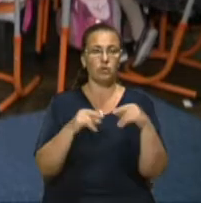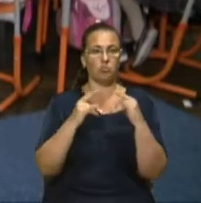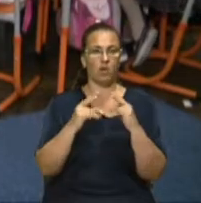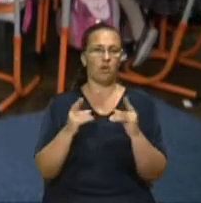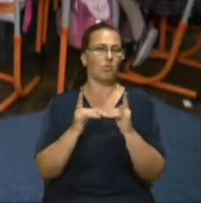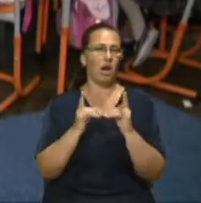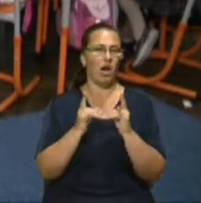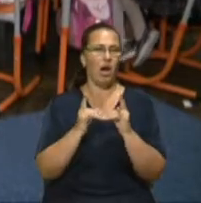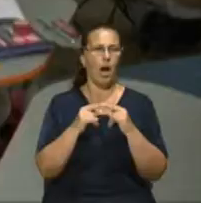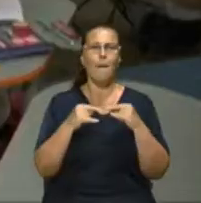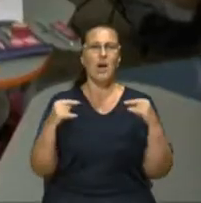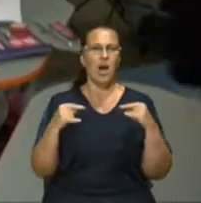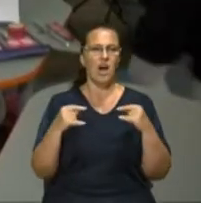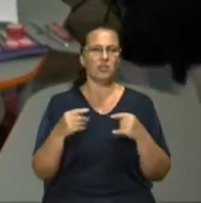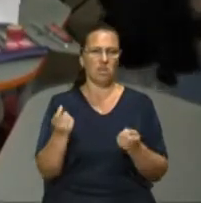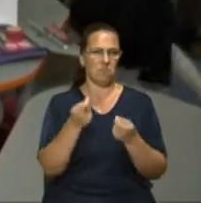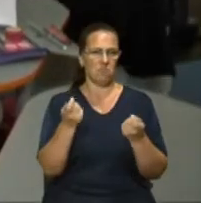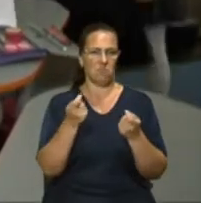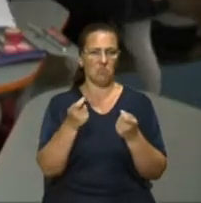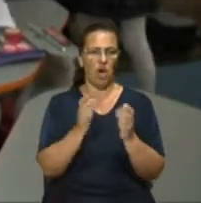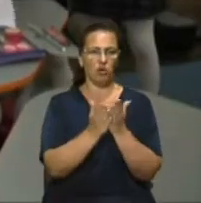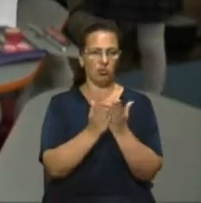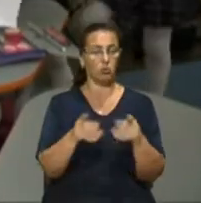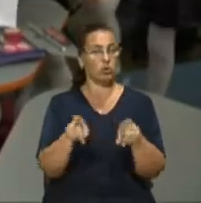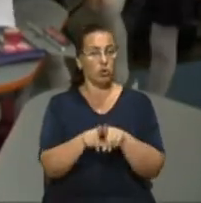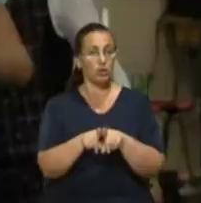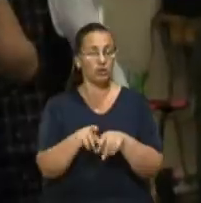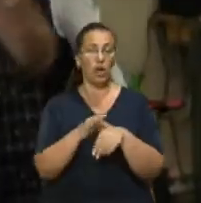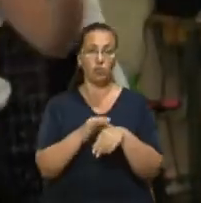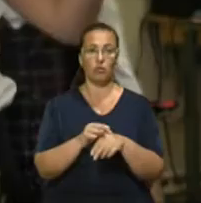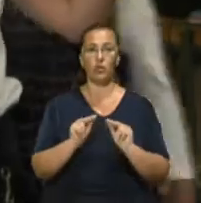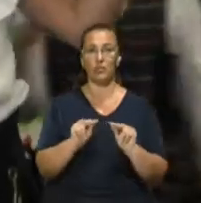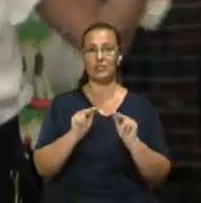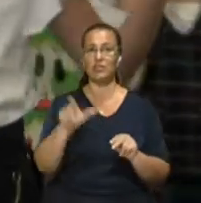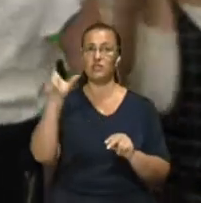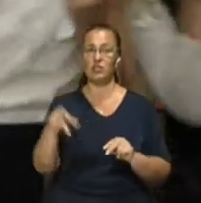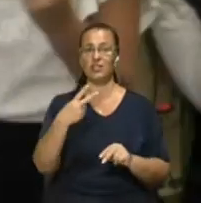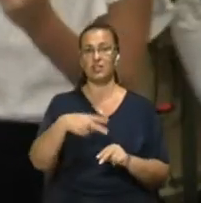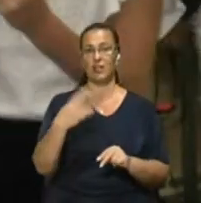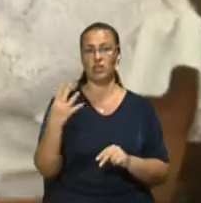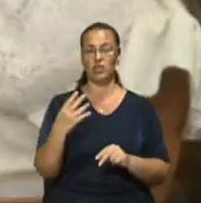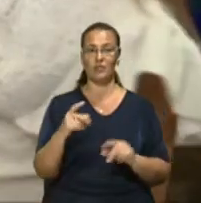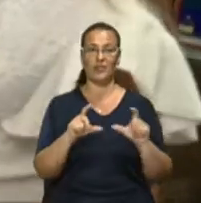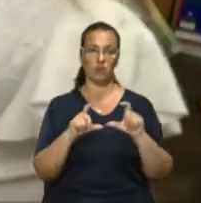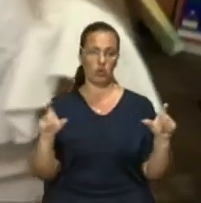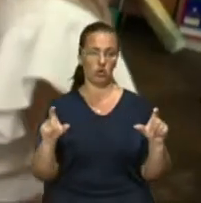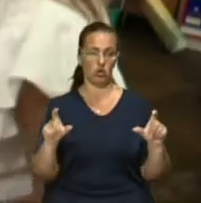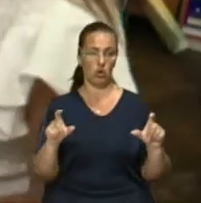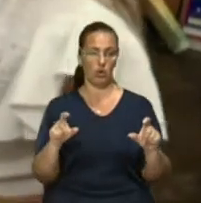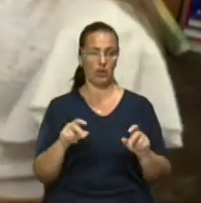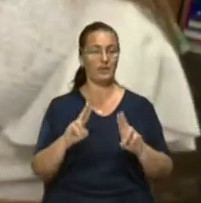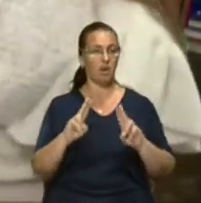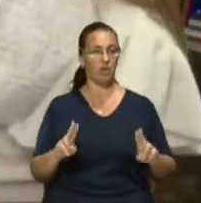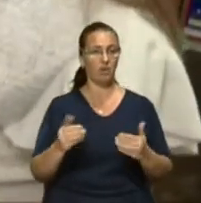підручників та додаткові матеріали. Так уроки проводить вчителька початкових класів 24-ї школи Олена Гальвіцька. За